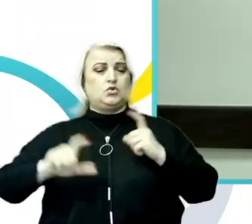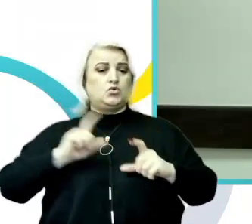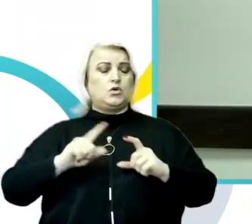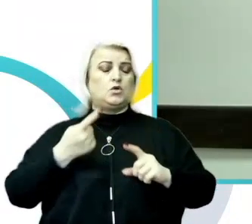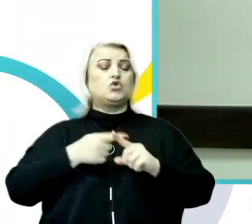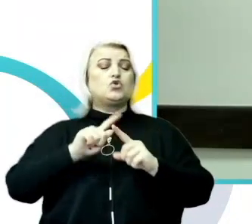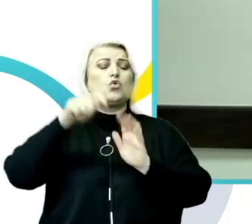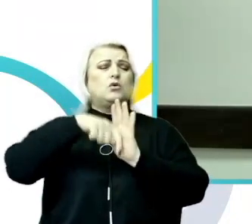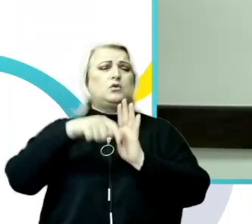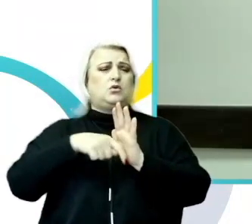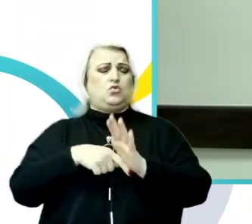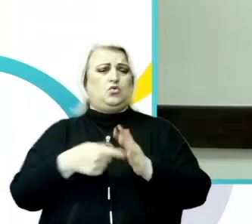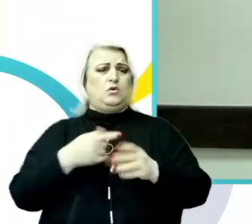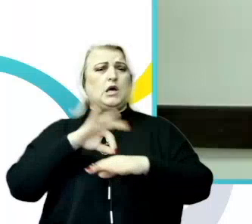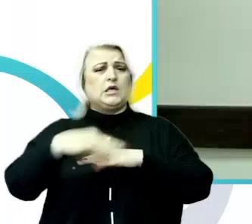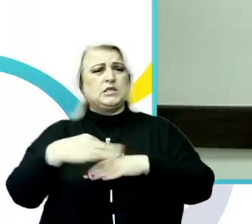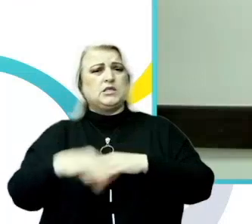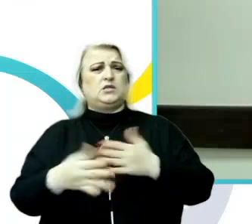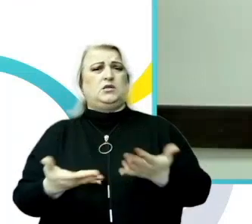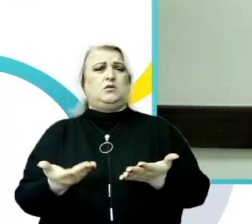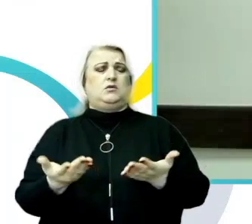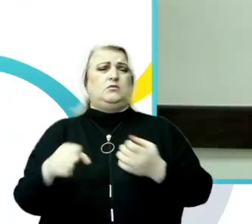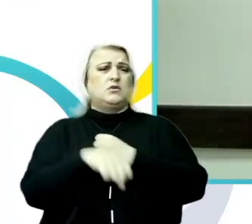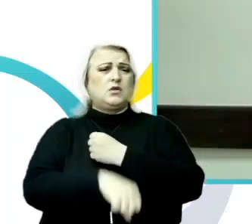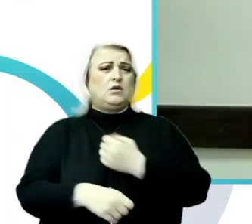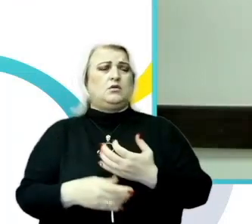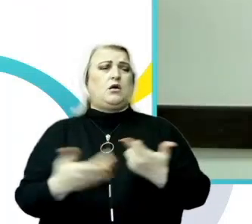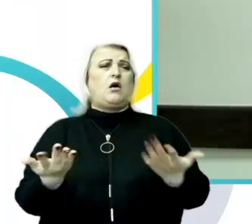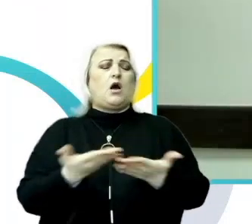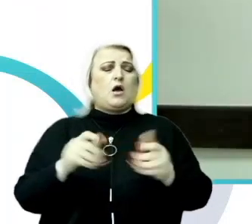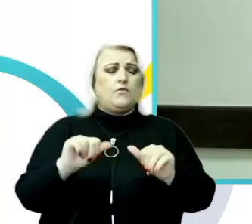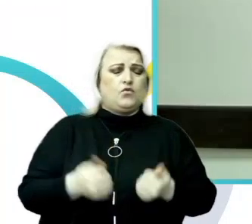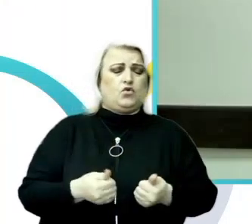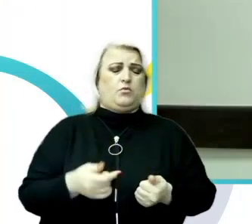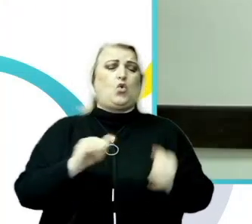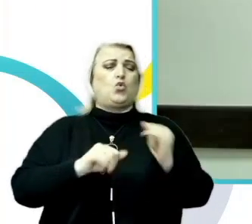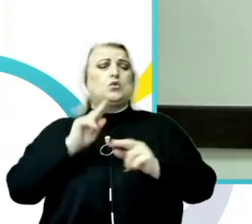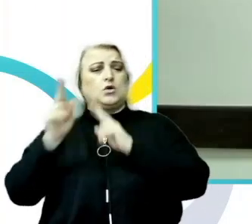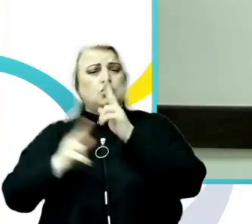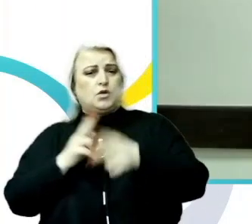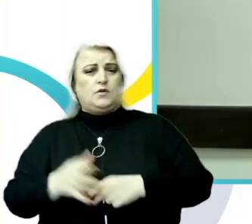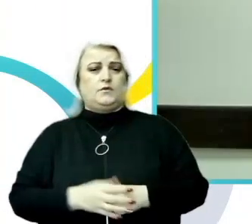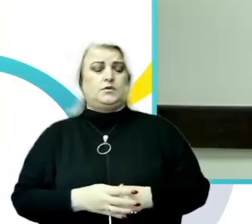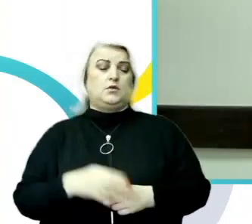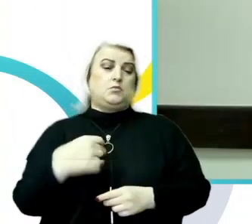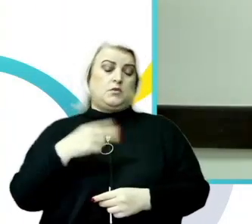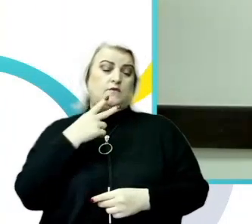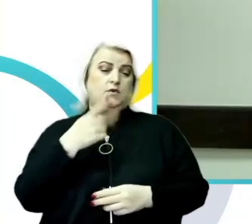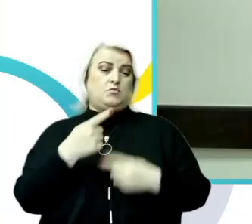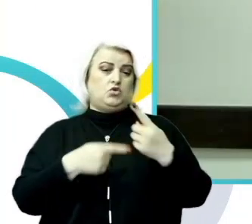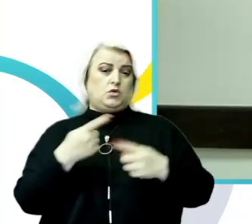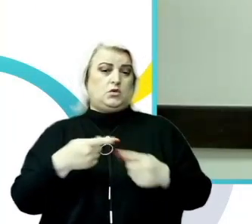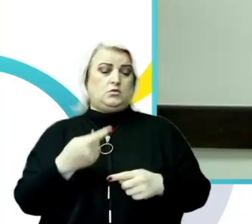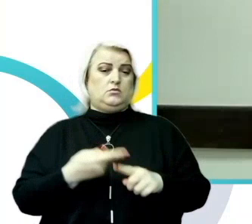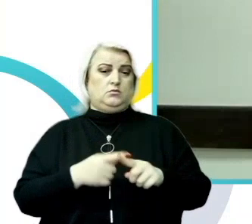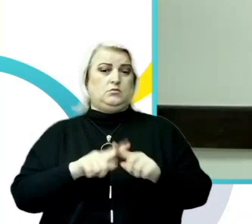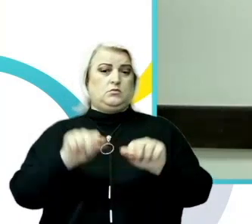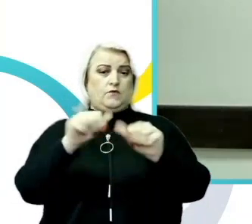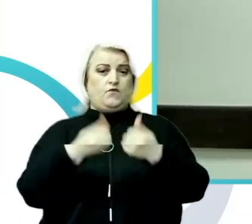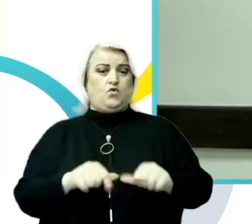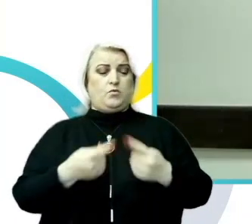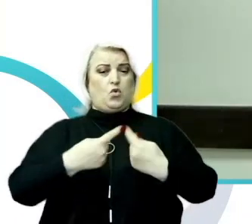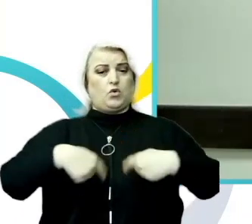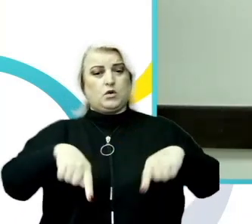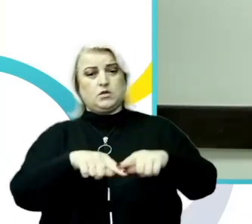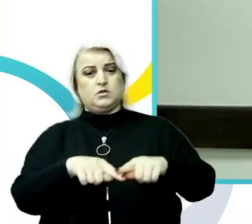hărțuirea, care sunt formele, unde ar trebui să se triseze. De fapt, noi vedem prin abilitarea acestor forme de organizare